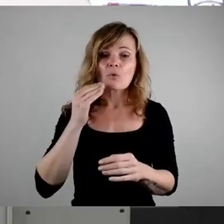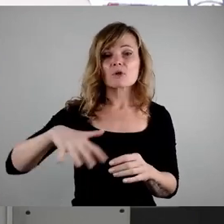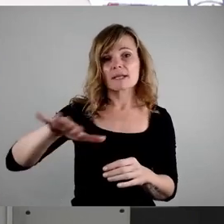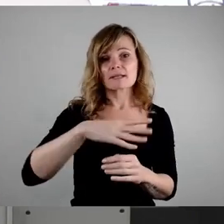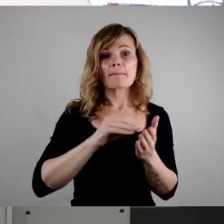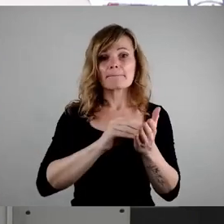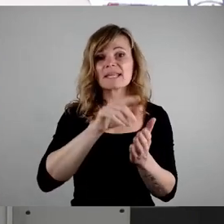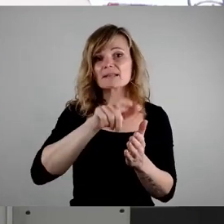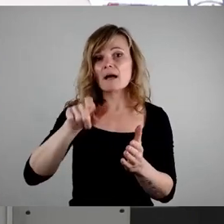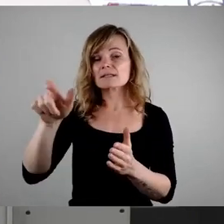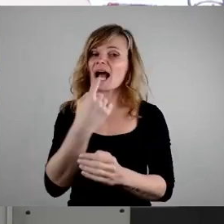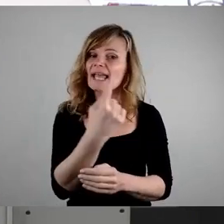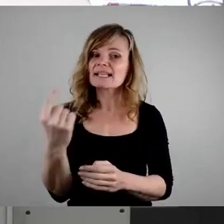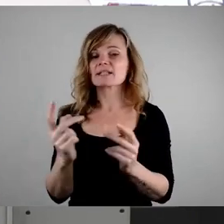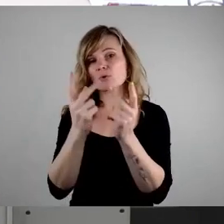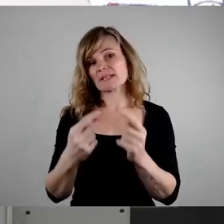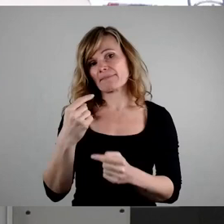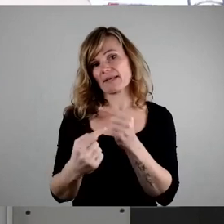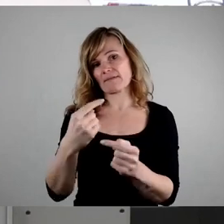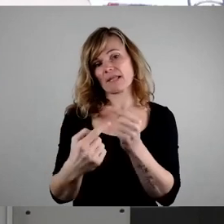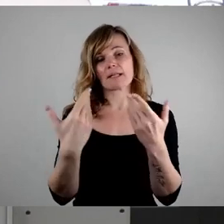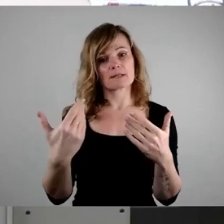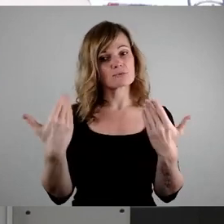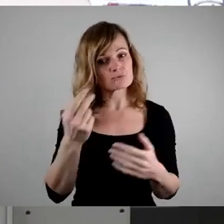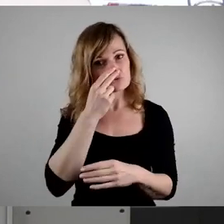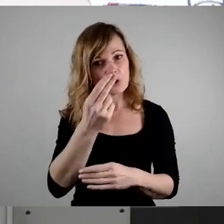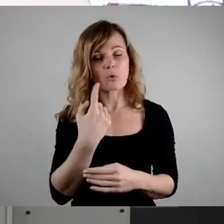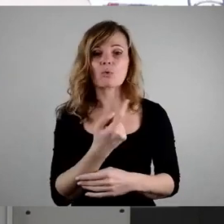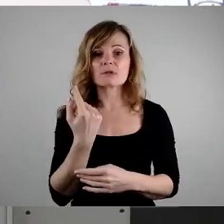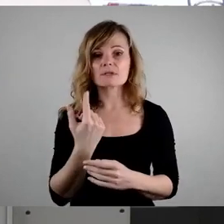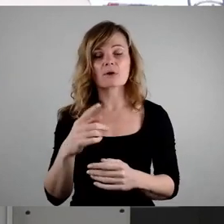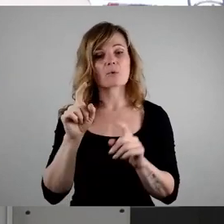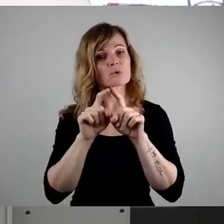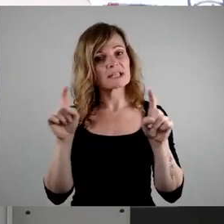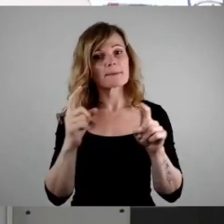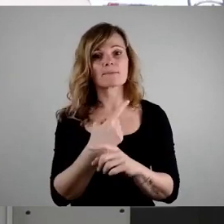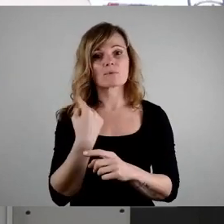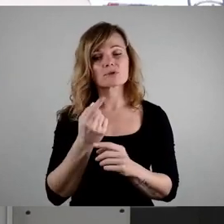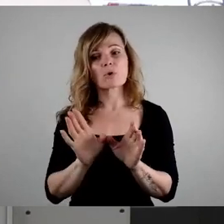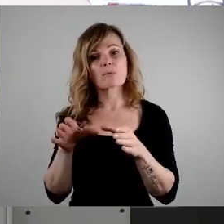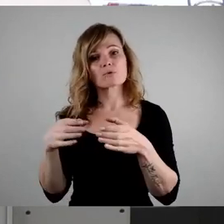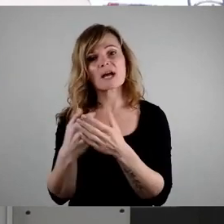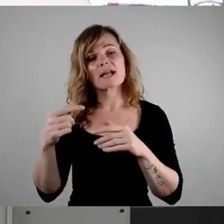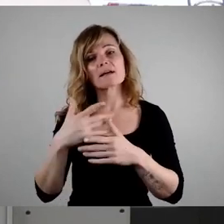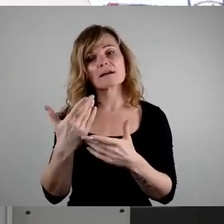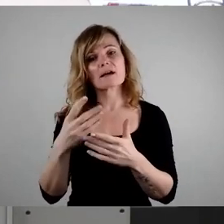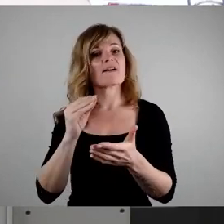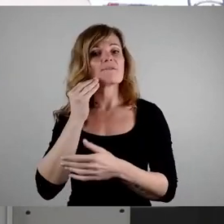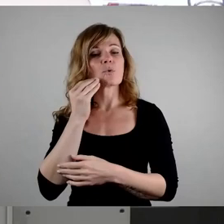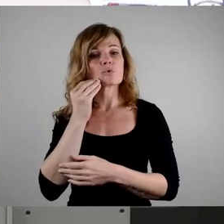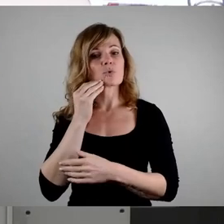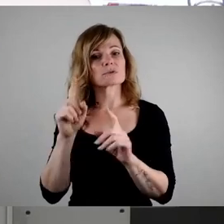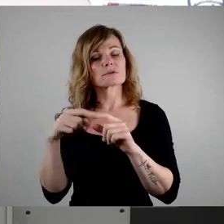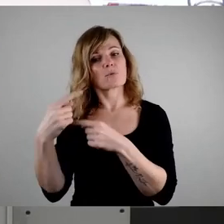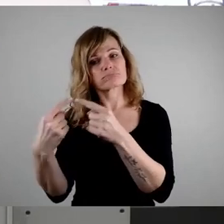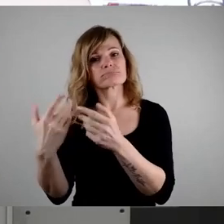Mietern ein eigenes Konzept entwickelt, was auf unser Unternehmen, auf unser kommunales Wohnungsunternehmen passt, was uns dann